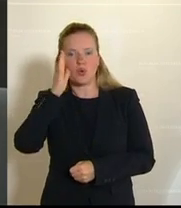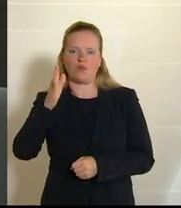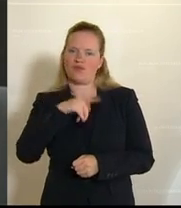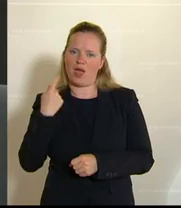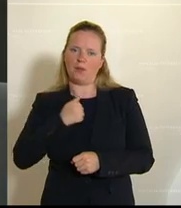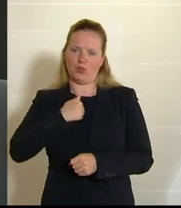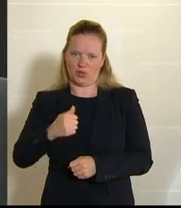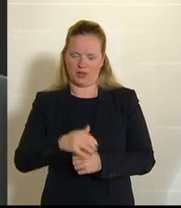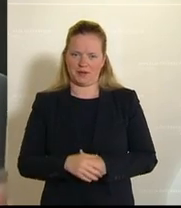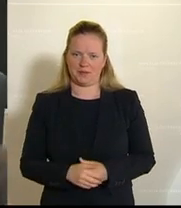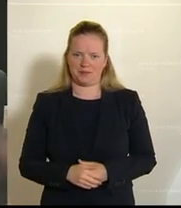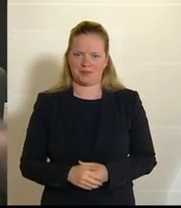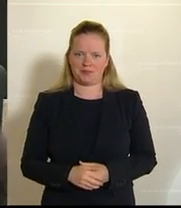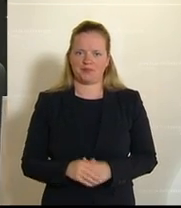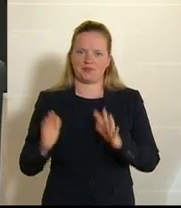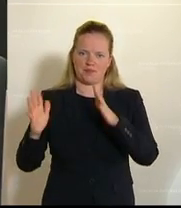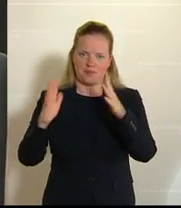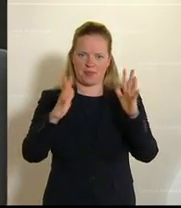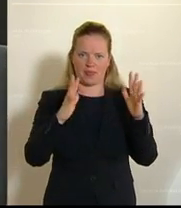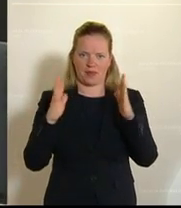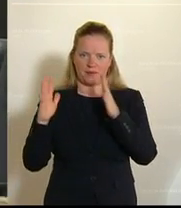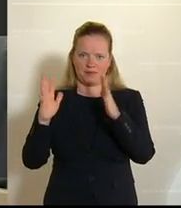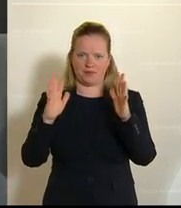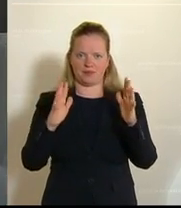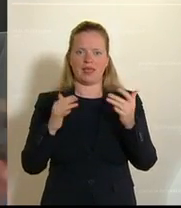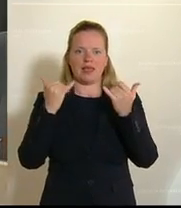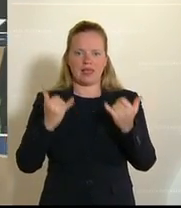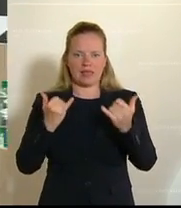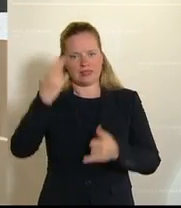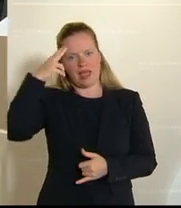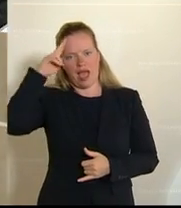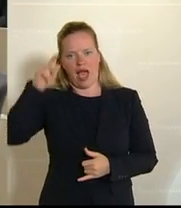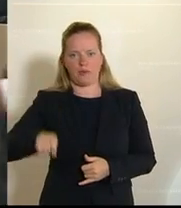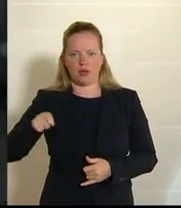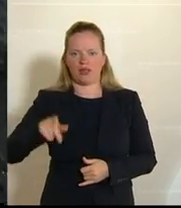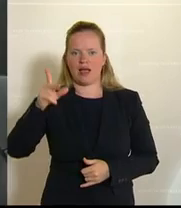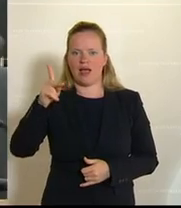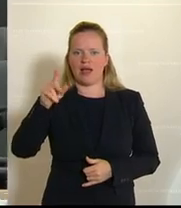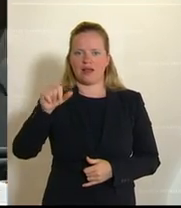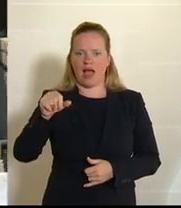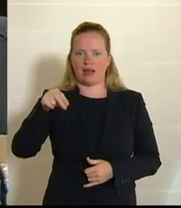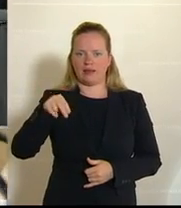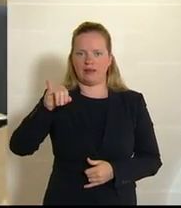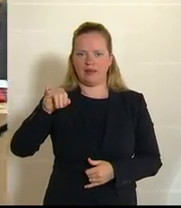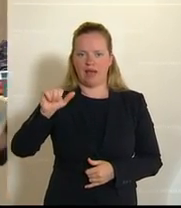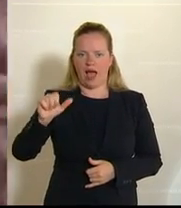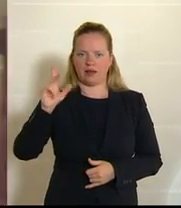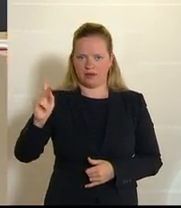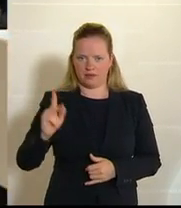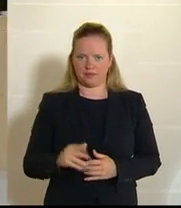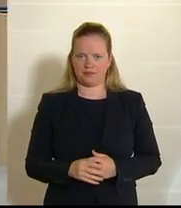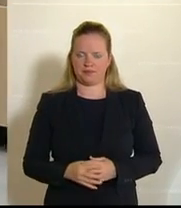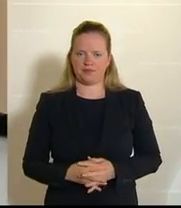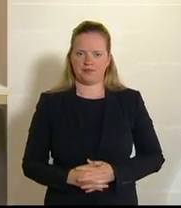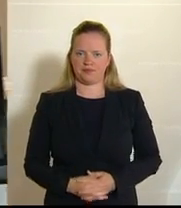Mein Ralf Schallmeiner von den Grünen, er ist Gesundheitssprecher, Tabulos müsse über neue Einnahmequellen für die Gesundheit geredet werden. Auch